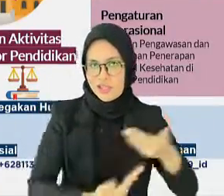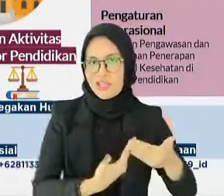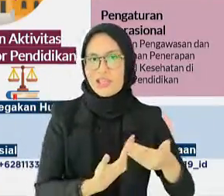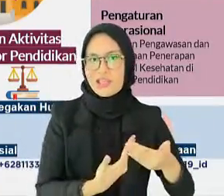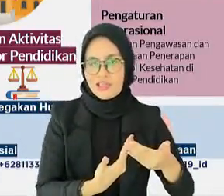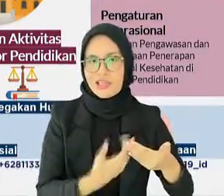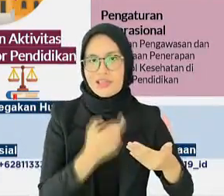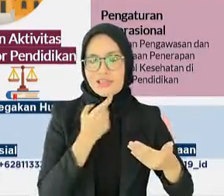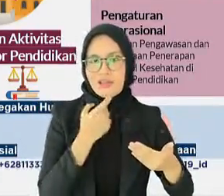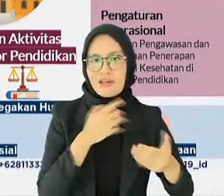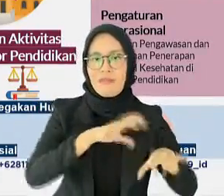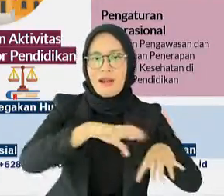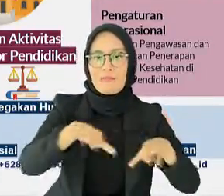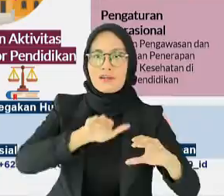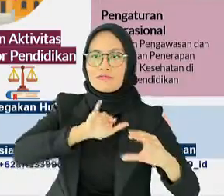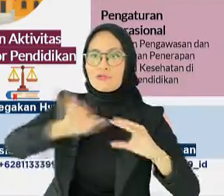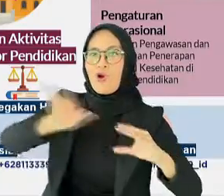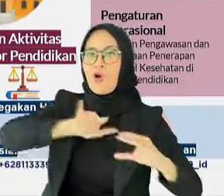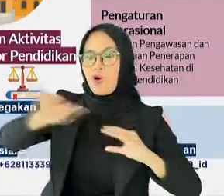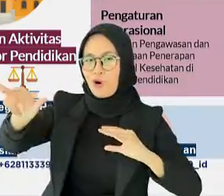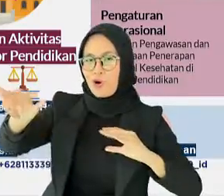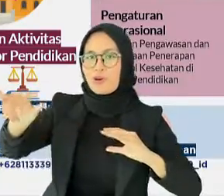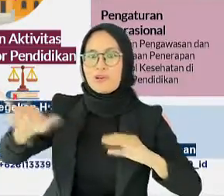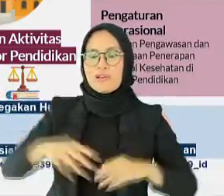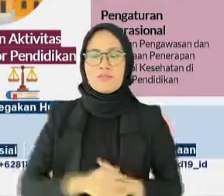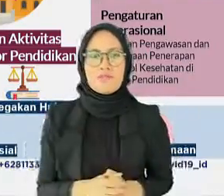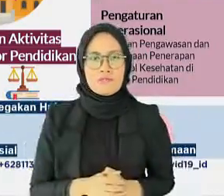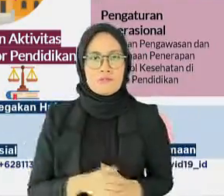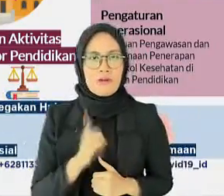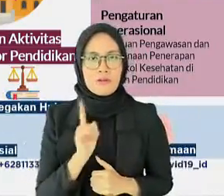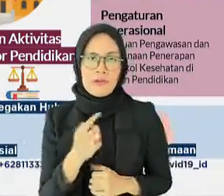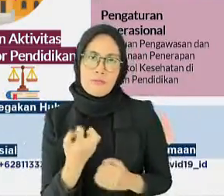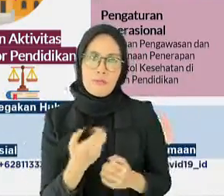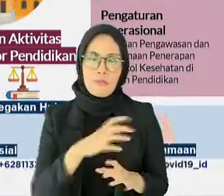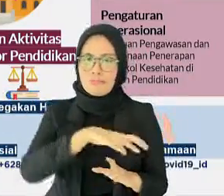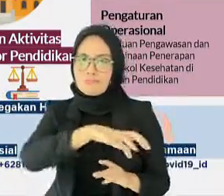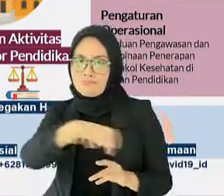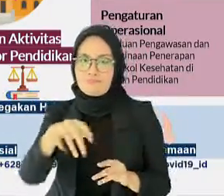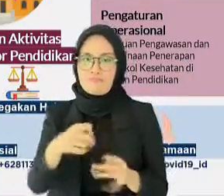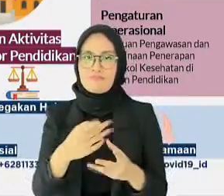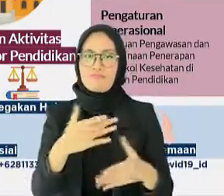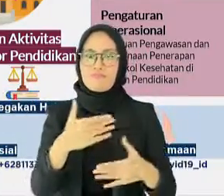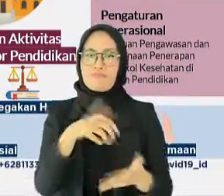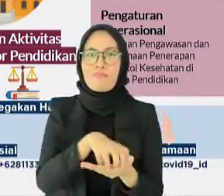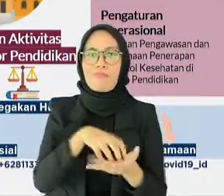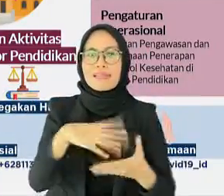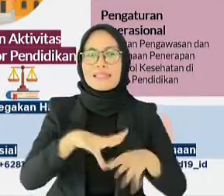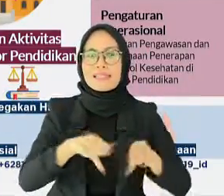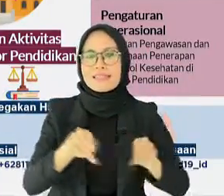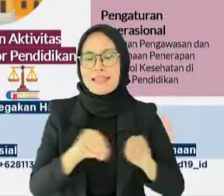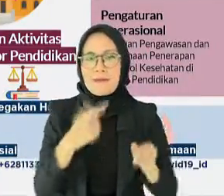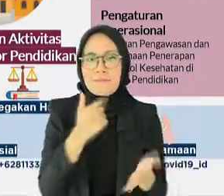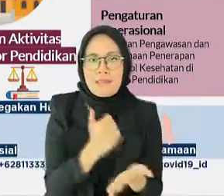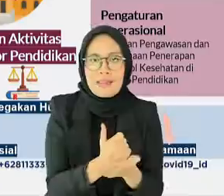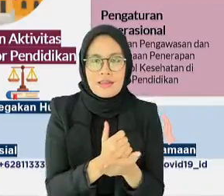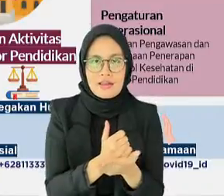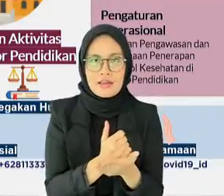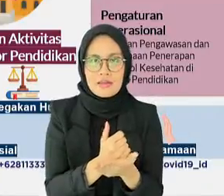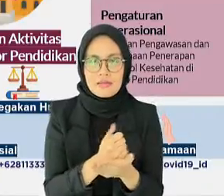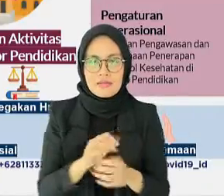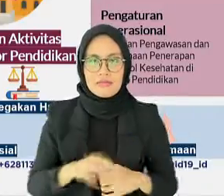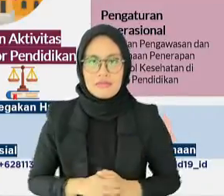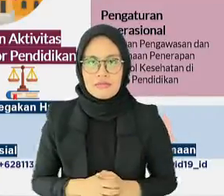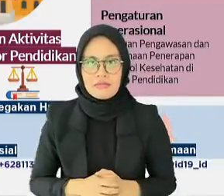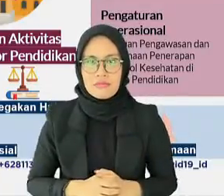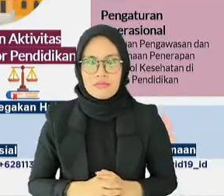ekspor dan penunjang serta beberapa sektor esensial. Khusus bagi industri orientasi ekspor